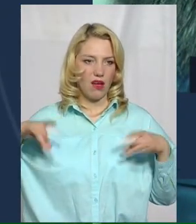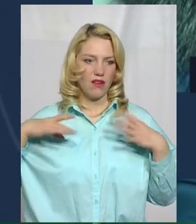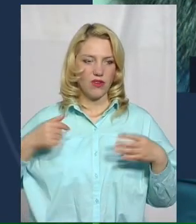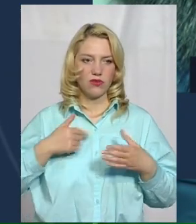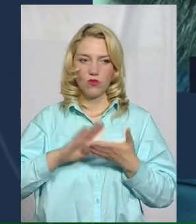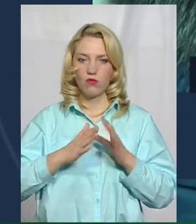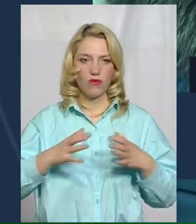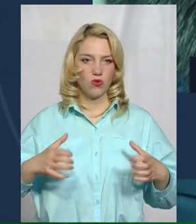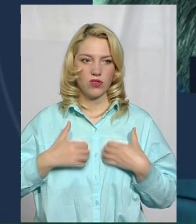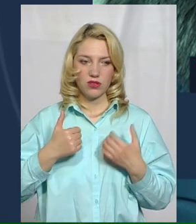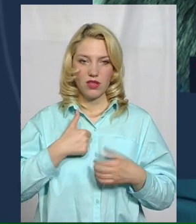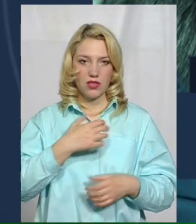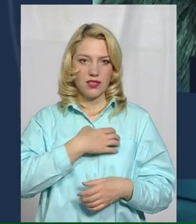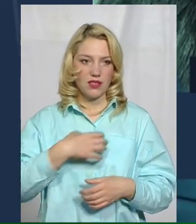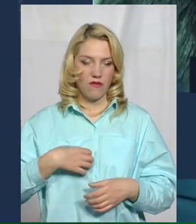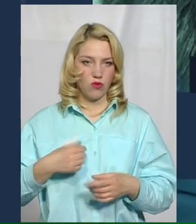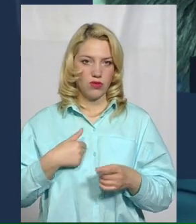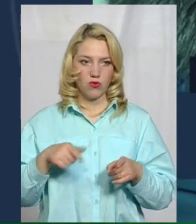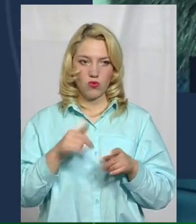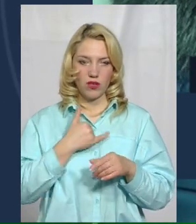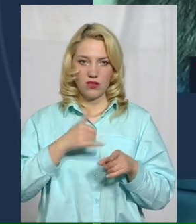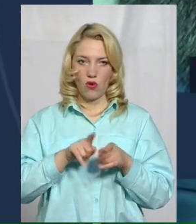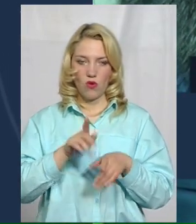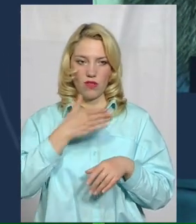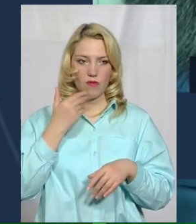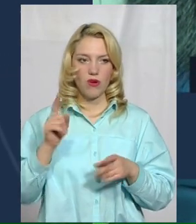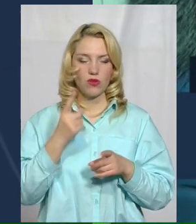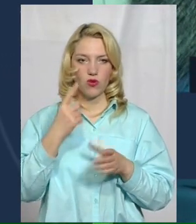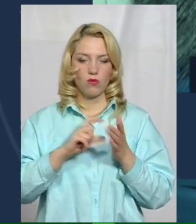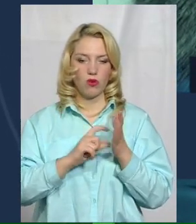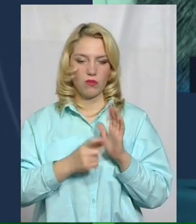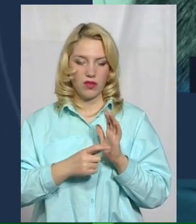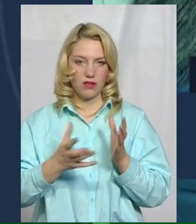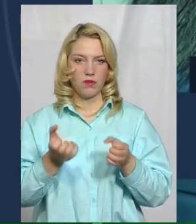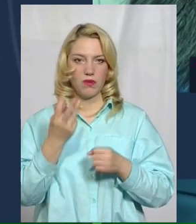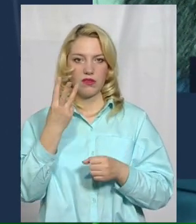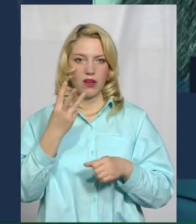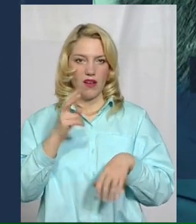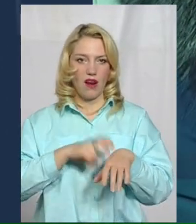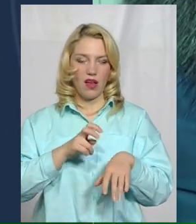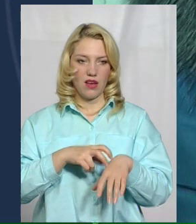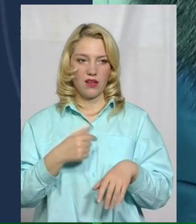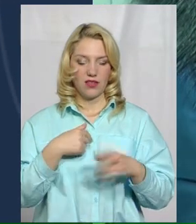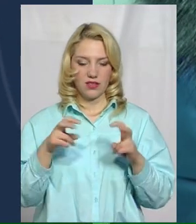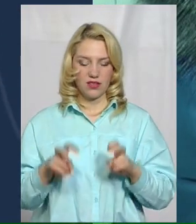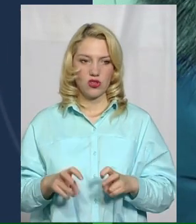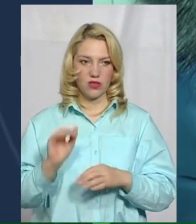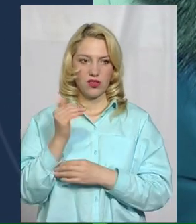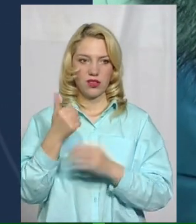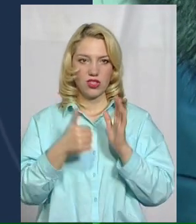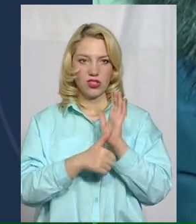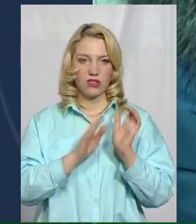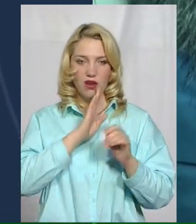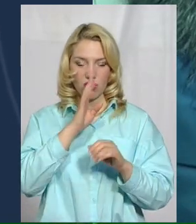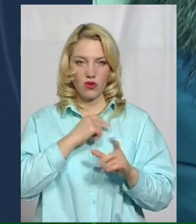Славутий. Нас немає такого, що в одному кабінеті приймають по три лікарі. Я сижу з дитиною, 6-1 ранку ми